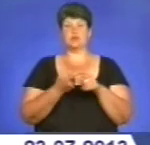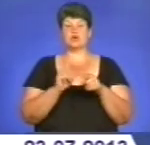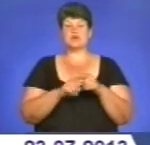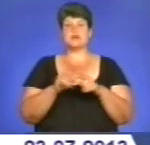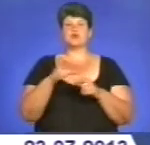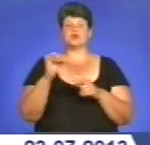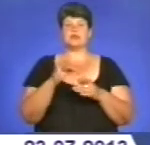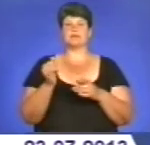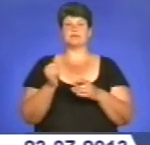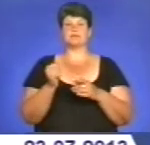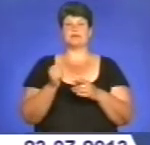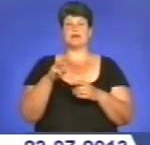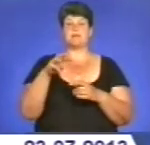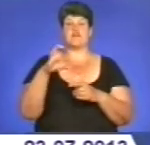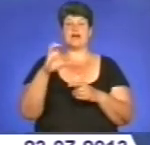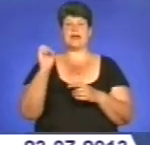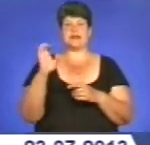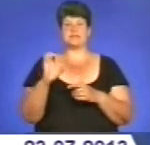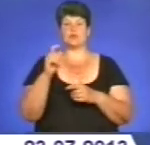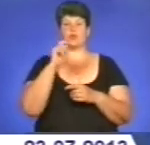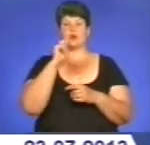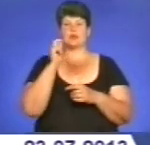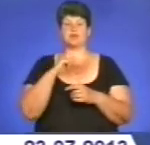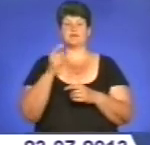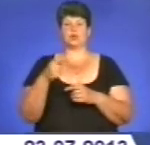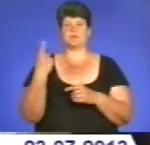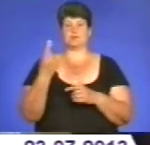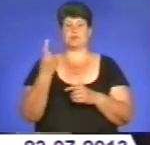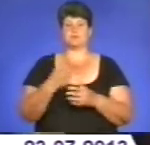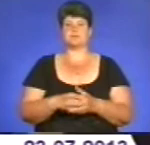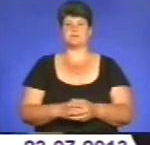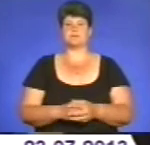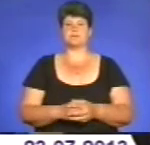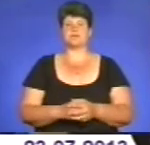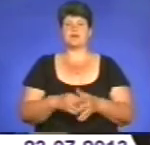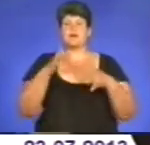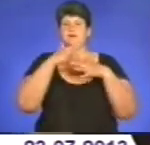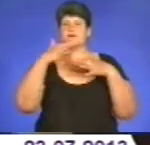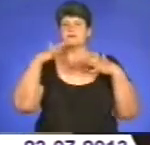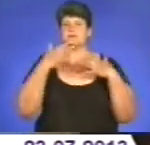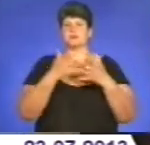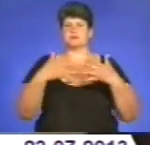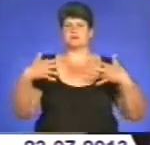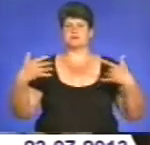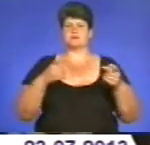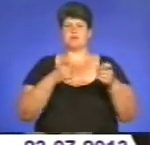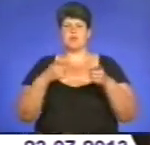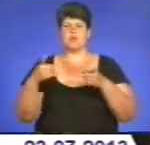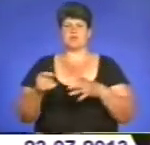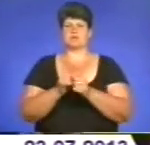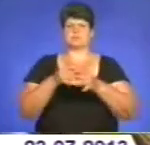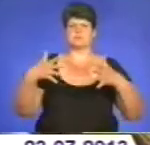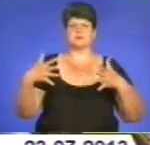сектору зв'язків з громадськістю УМВС України в області. Чималий арсенал зброї, снарядів, боєприпасів та інших